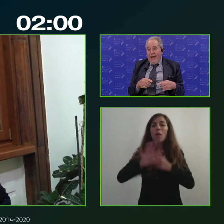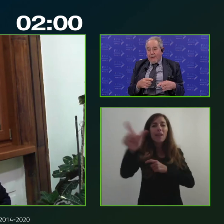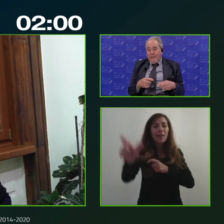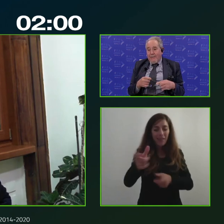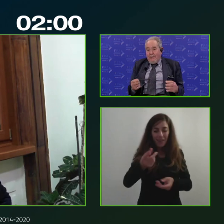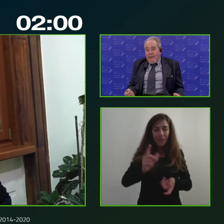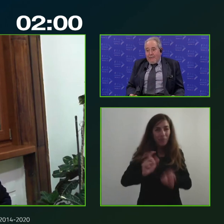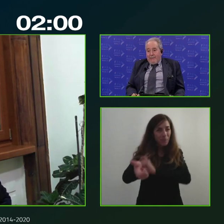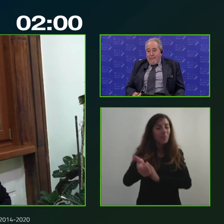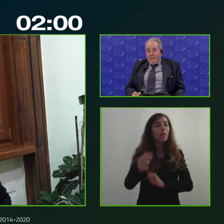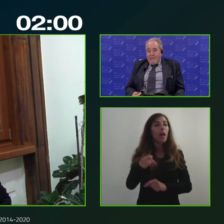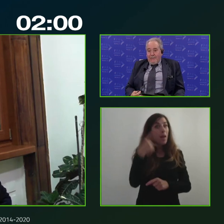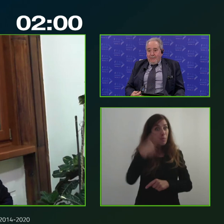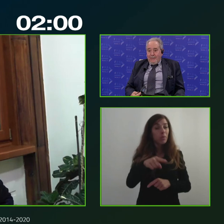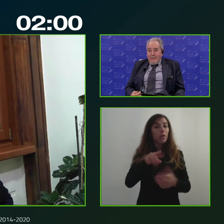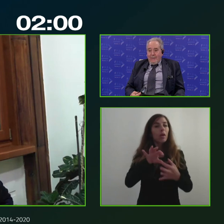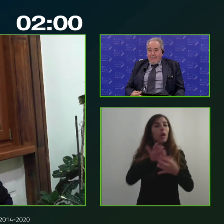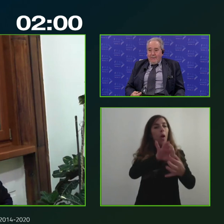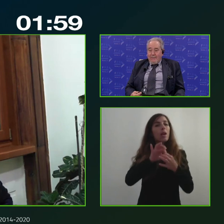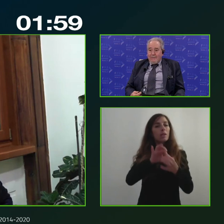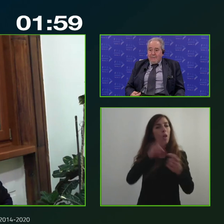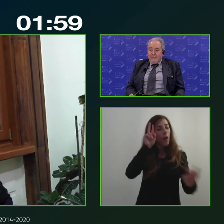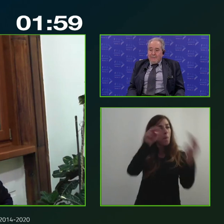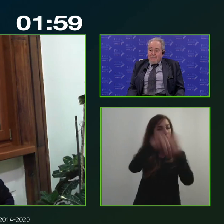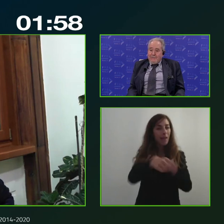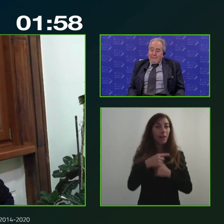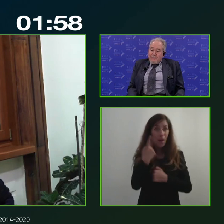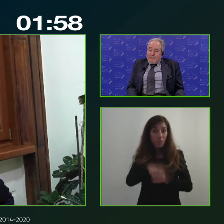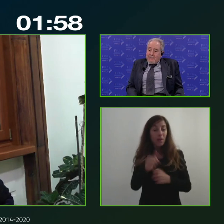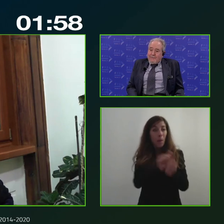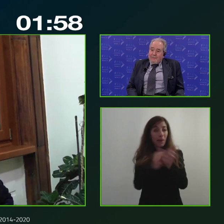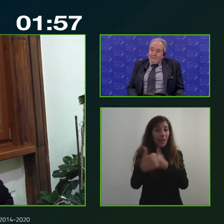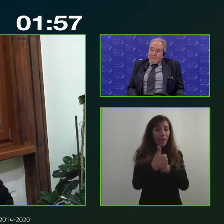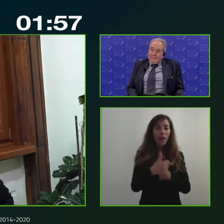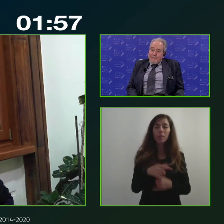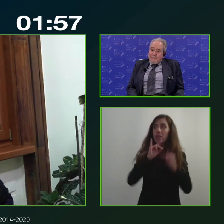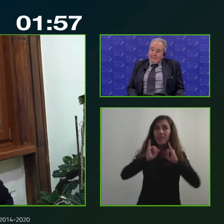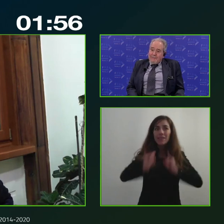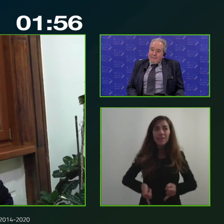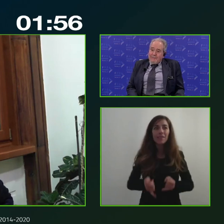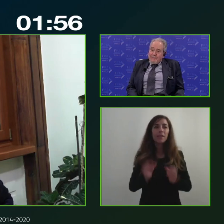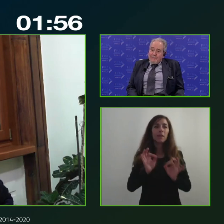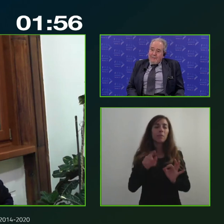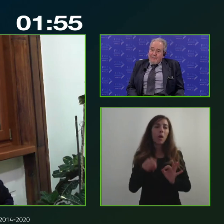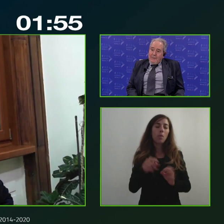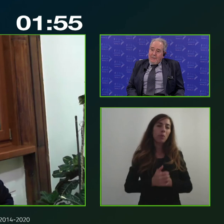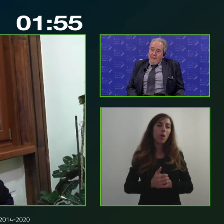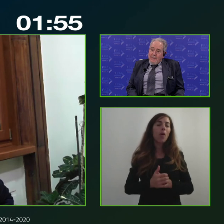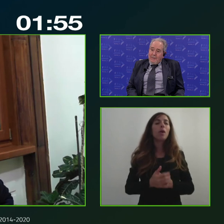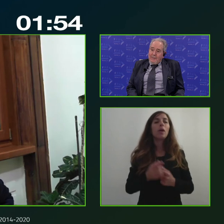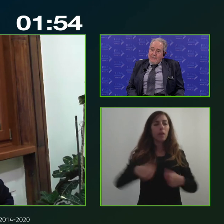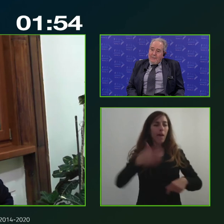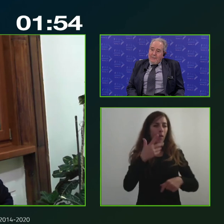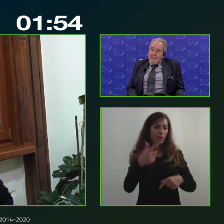il partenariato dimmi questo è assolutamente il partenariato e su questo anzi voglio anche diciamo visto che stiamo